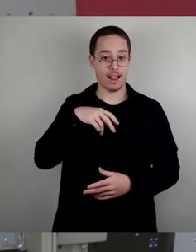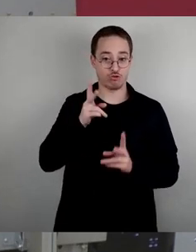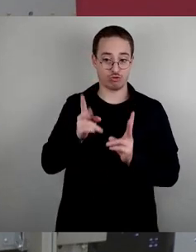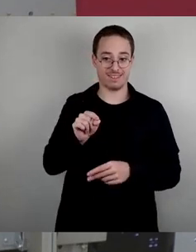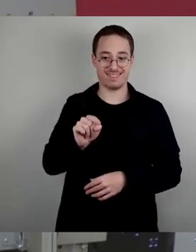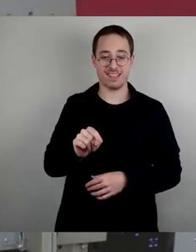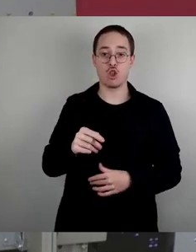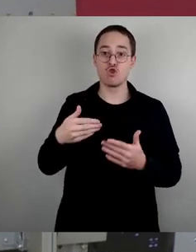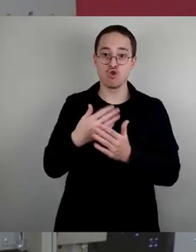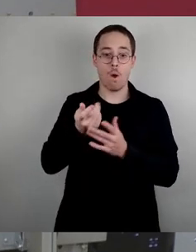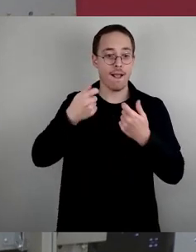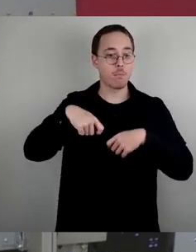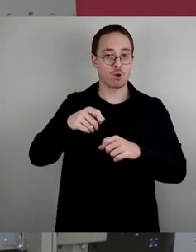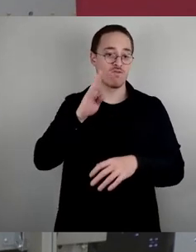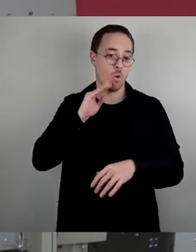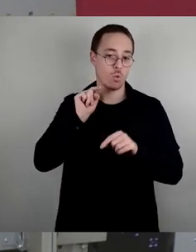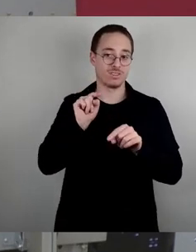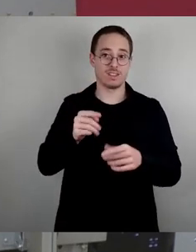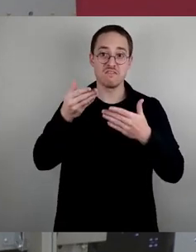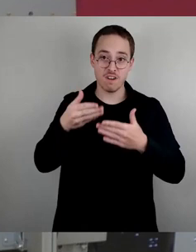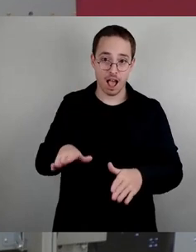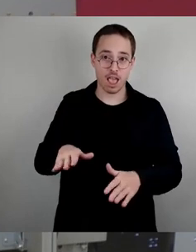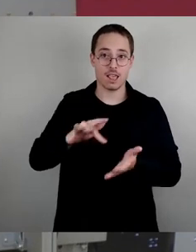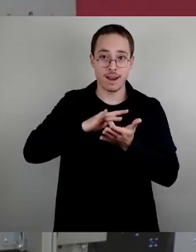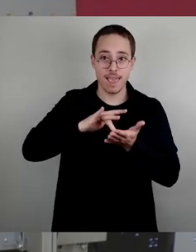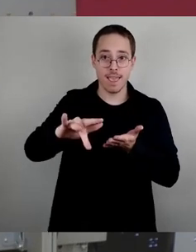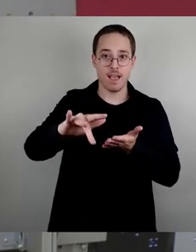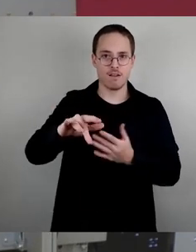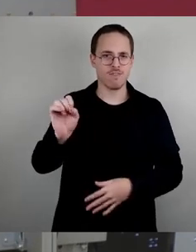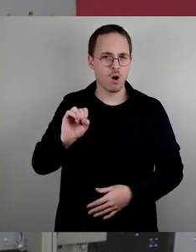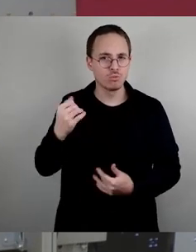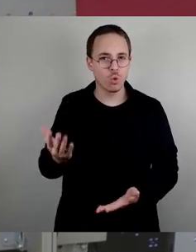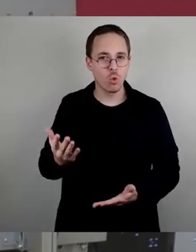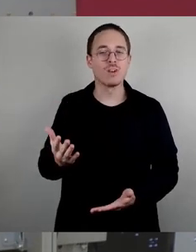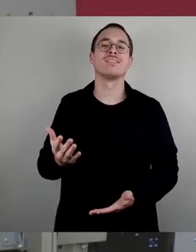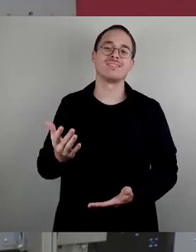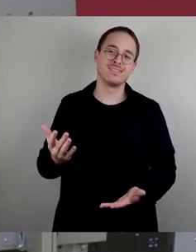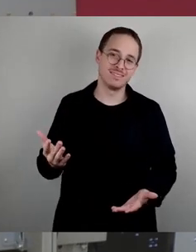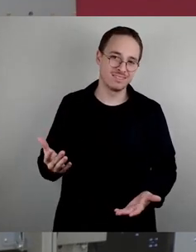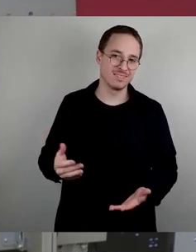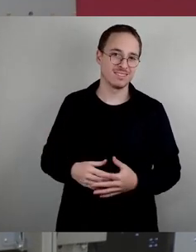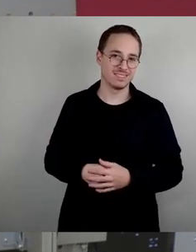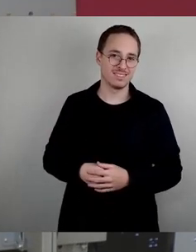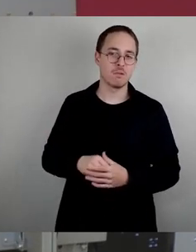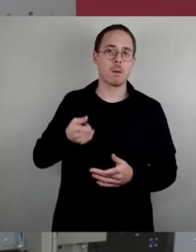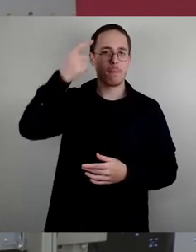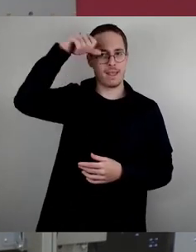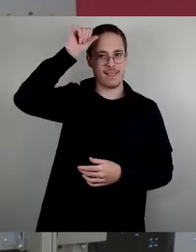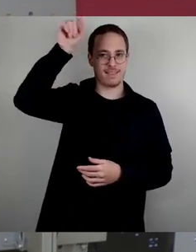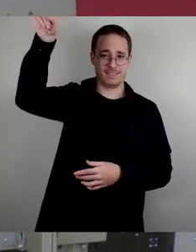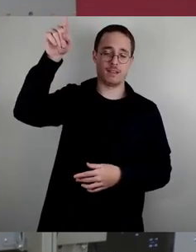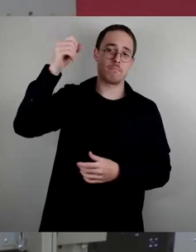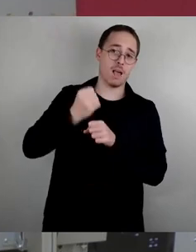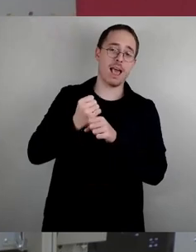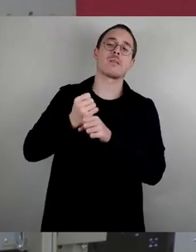die frei stehen, die leer stehen, trotz eines angespannten Wohnungsmarktes. Und es ist eben nicht so, Berlin macht es vielleicht schlecht, wir haben mit München geredet,